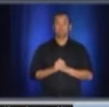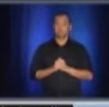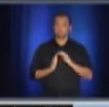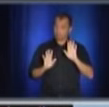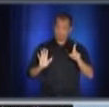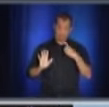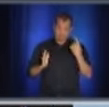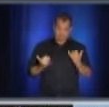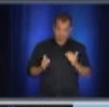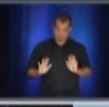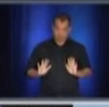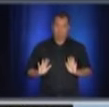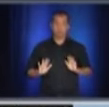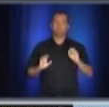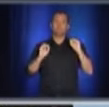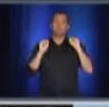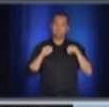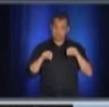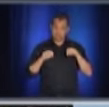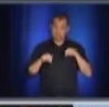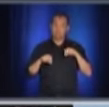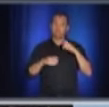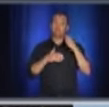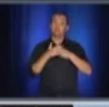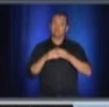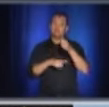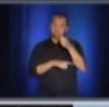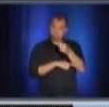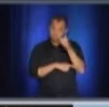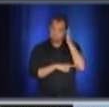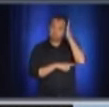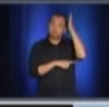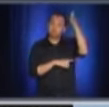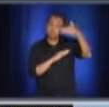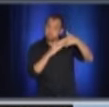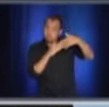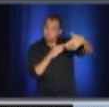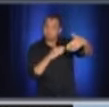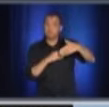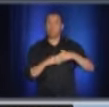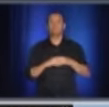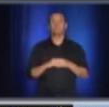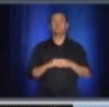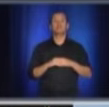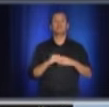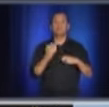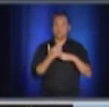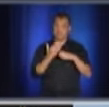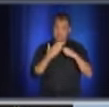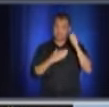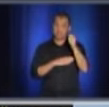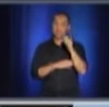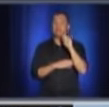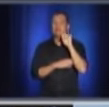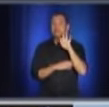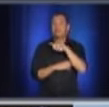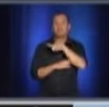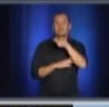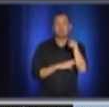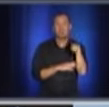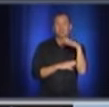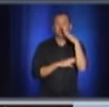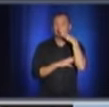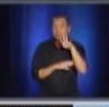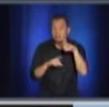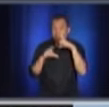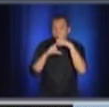pour le moment, car nous n'excluons pas la possibilité de devoir imposer des amendes à l'avenir. Finalement, j'aimerais